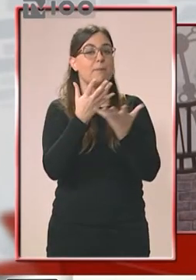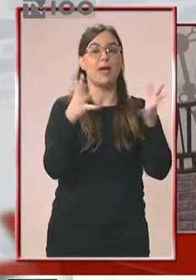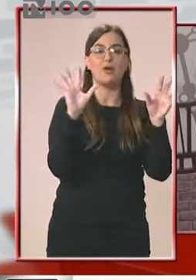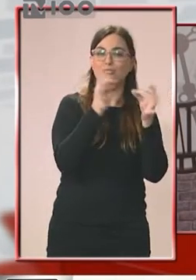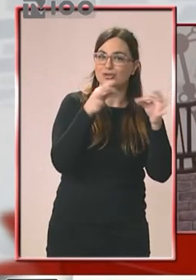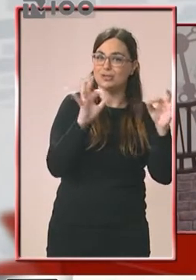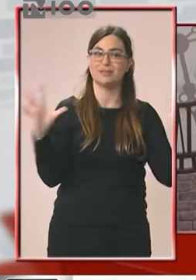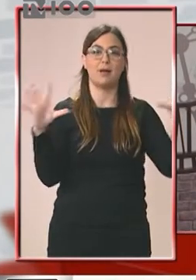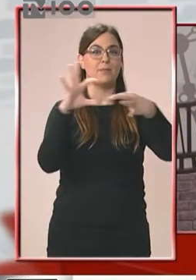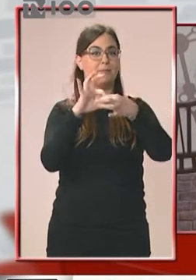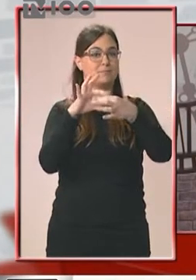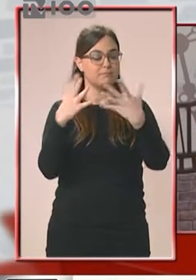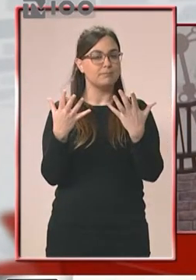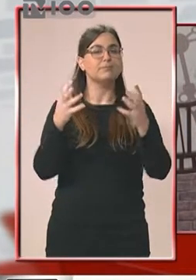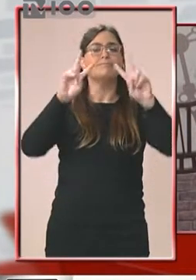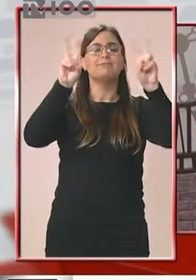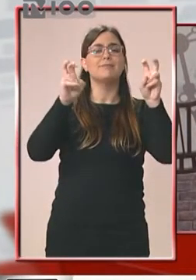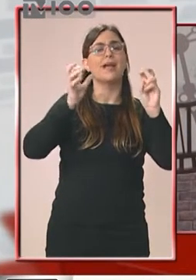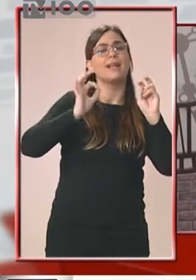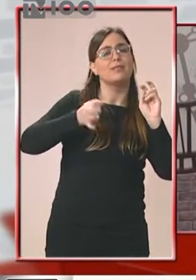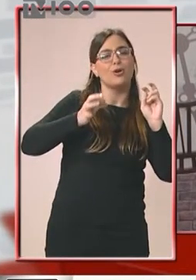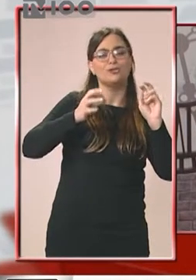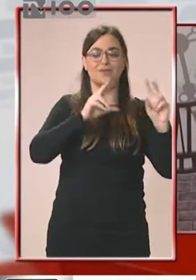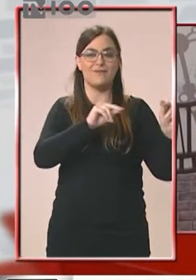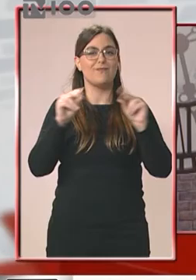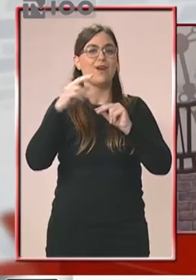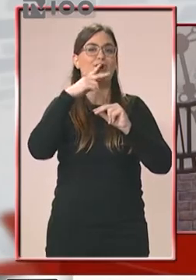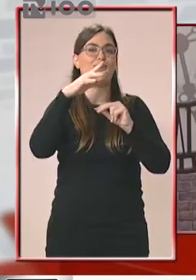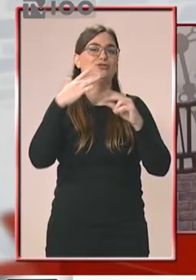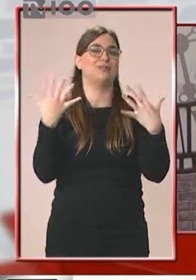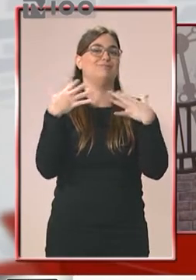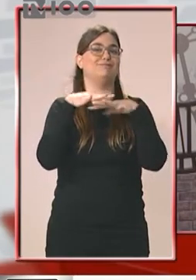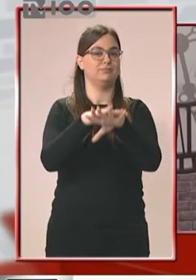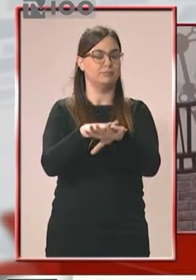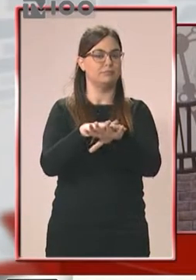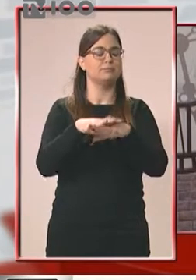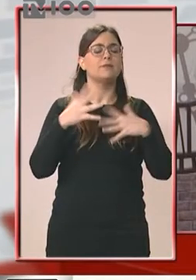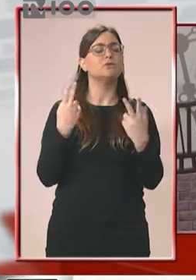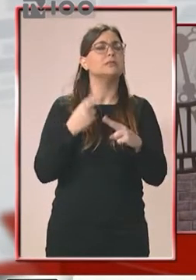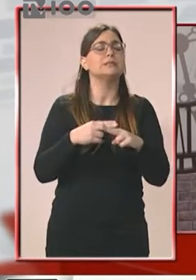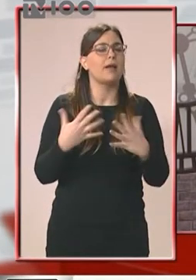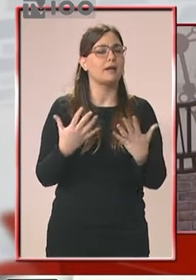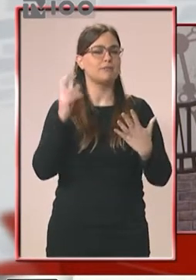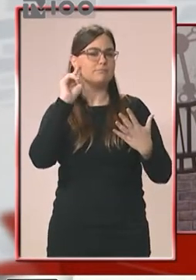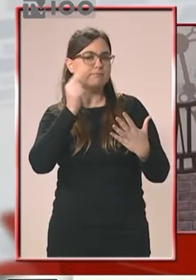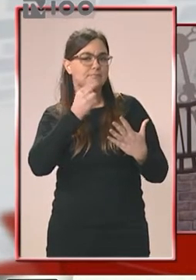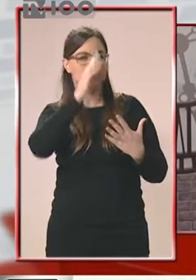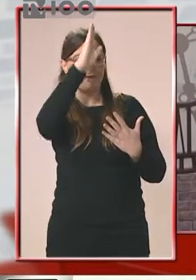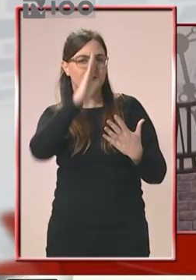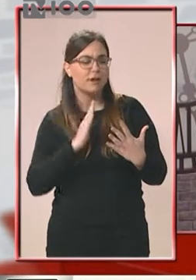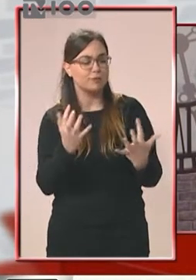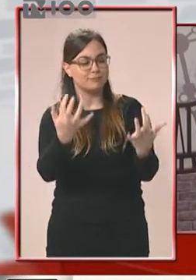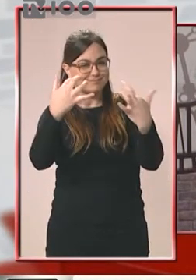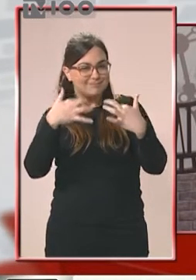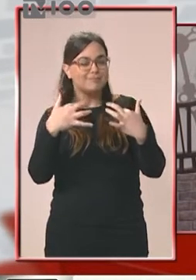ο ρυθμός λοιπόν, η κοινή μας γλώσσα, δίνει τη δυνατότητα σε κοφούς, αλλά και σε βαρύκους, να απολαύσουν τη